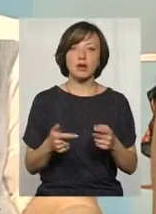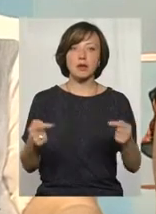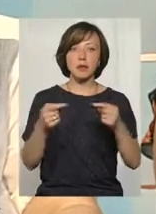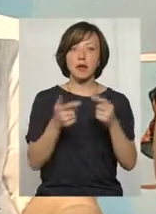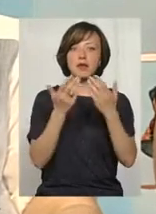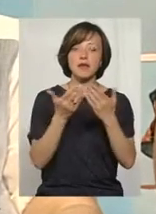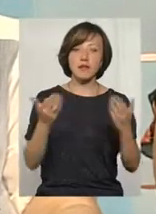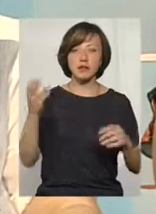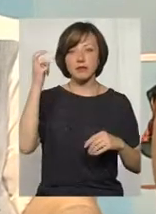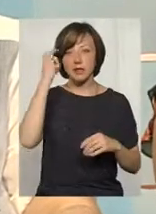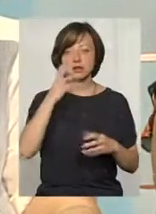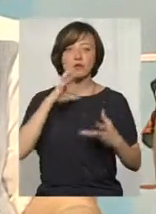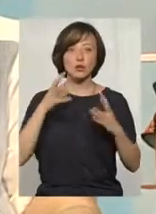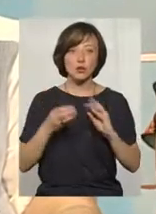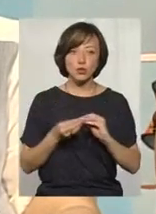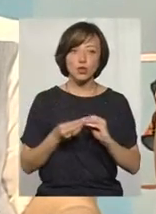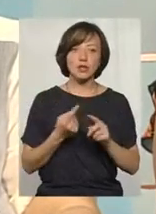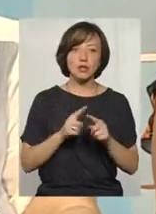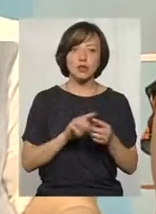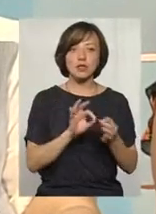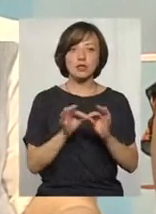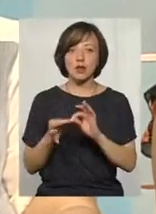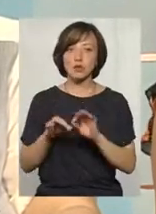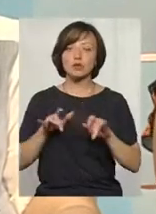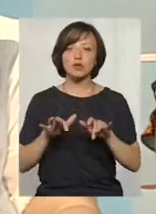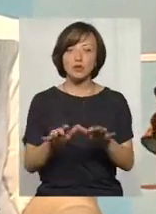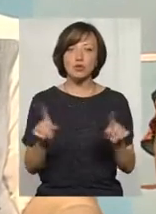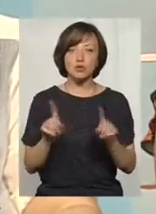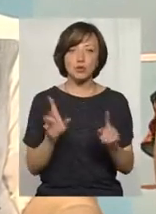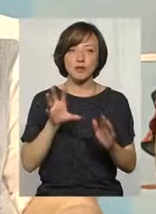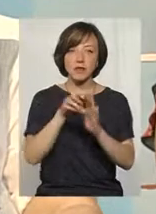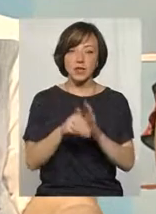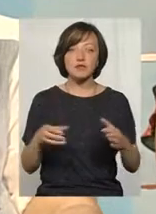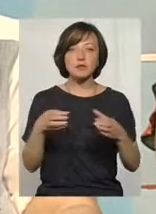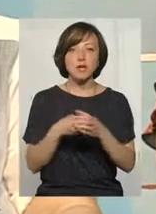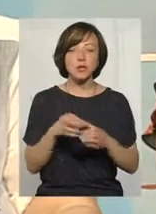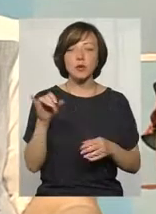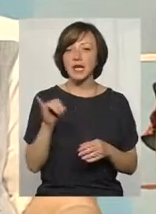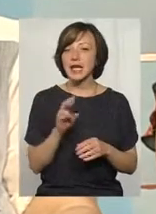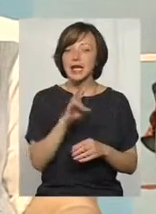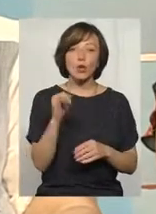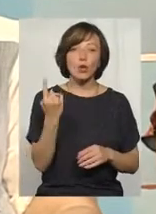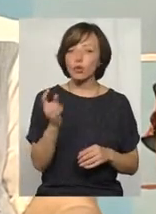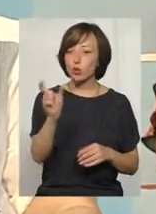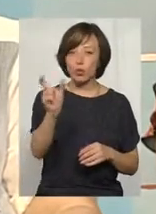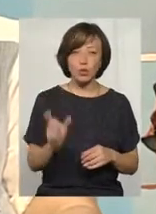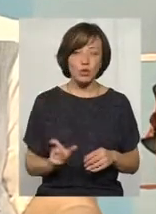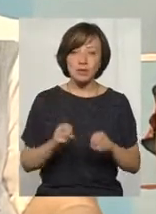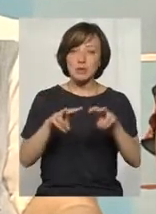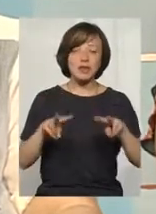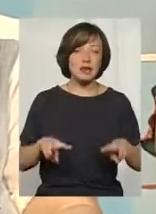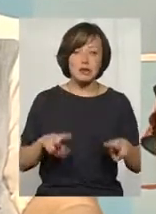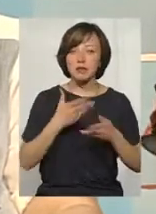виставки в Києві, звітують. То складна ціла процедула, щоб війти в спілку. І ні одного спеціаліста, ні одного